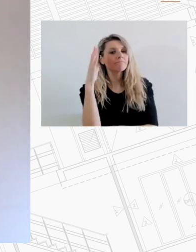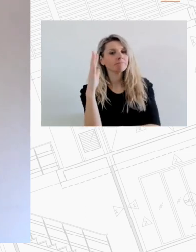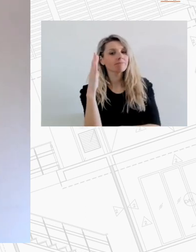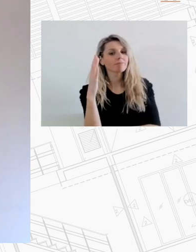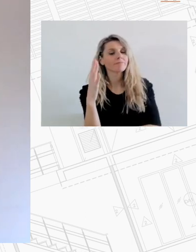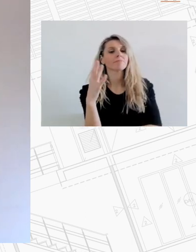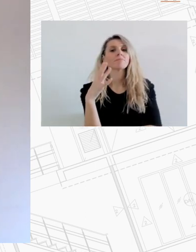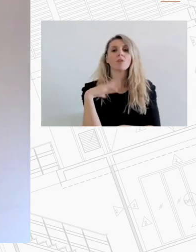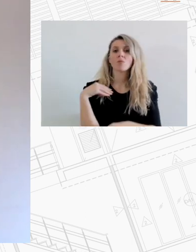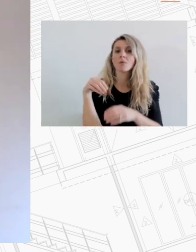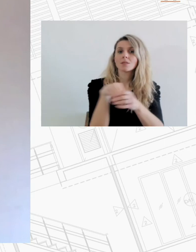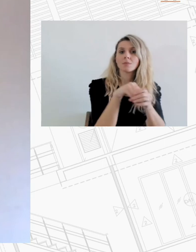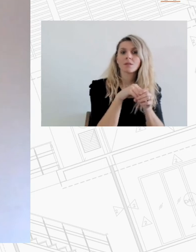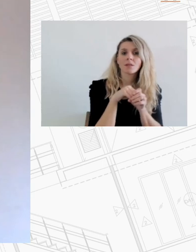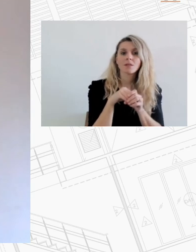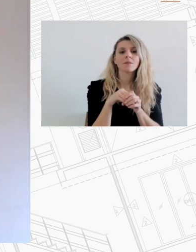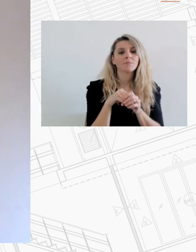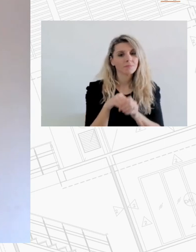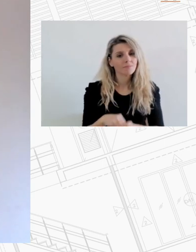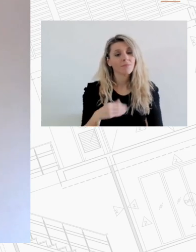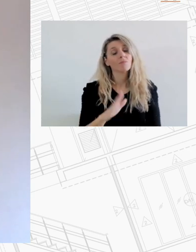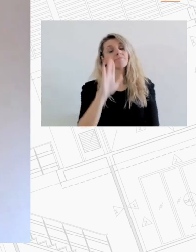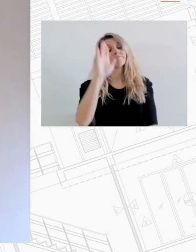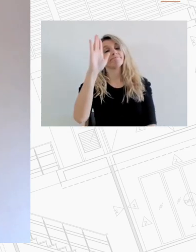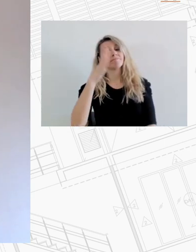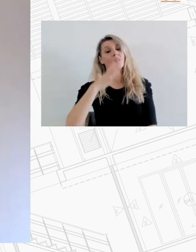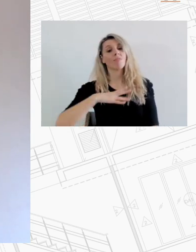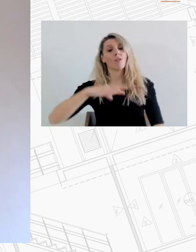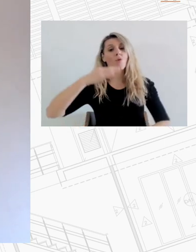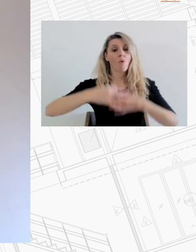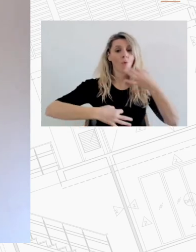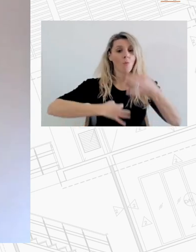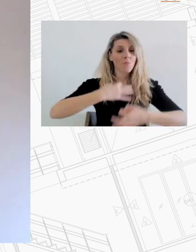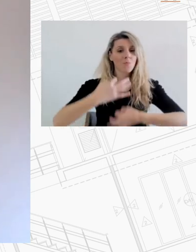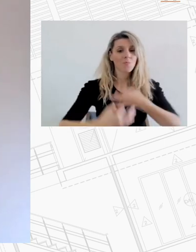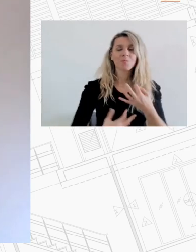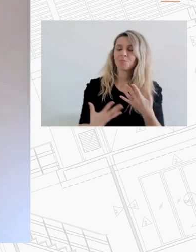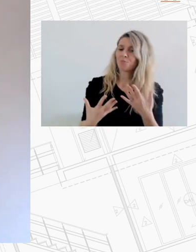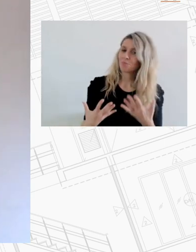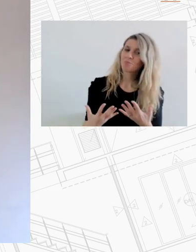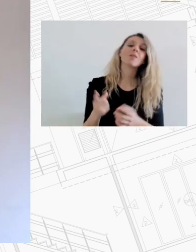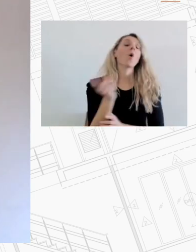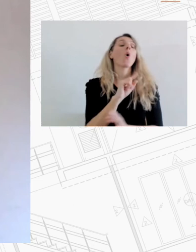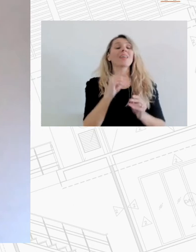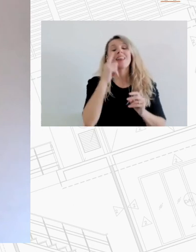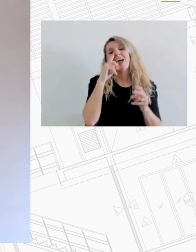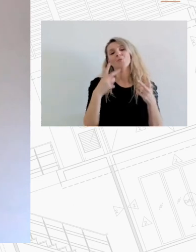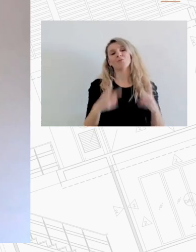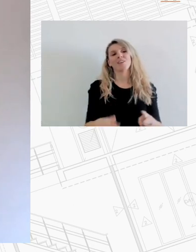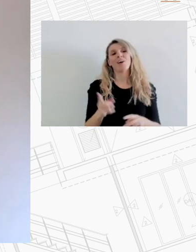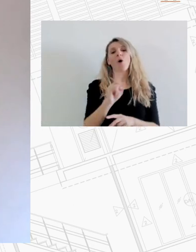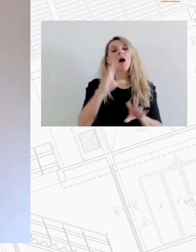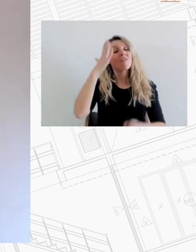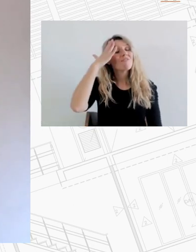συμμετέχοντες στην εκδήλωση Θα ήθελα να μιλήσω να πω κάτι εγώ Ναι κύριε Βάντζ Όχι για την Άωσα αλλά για το